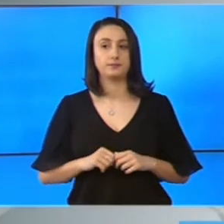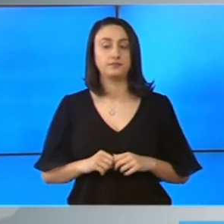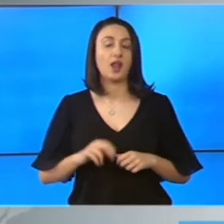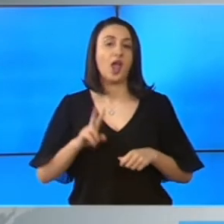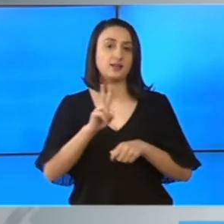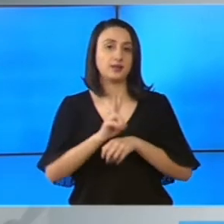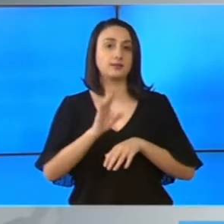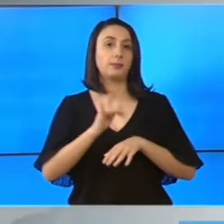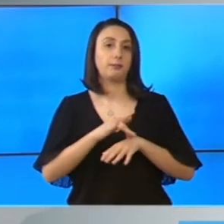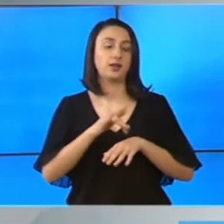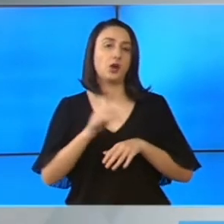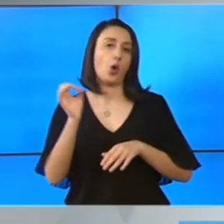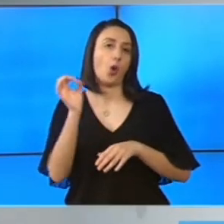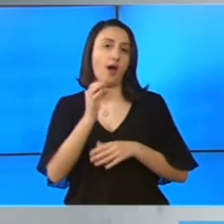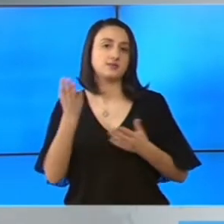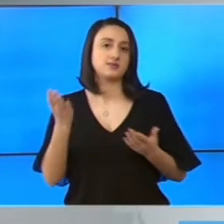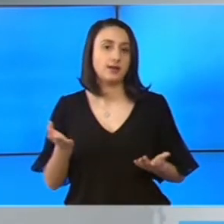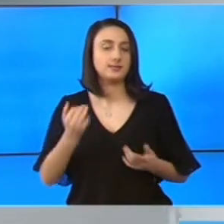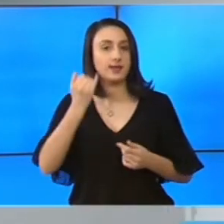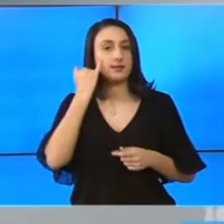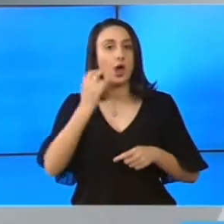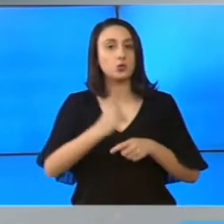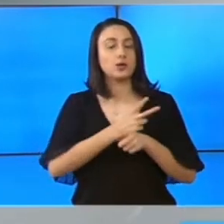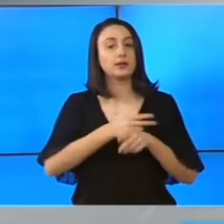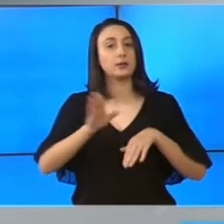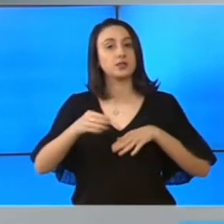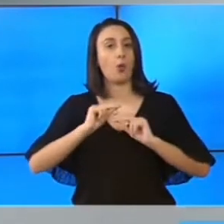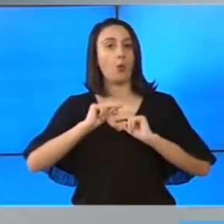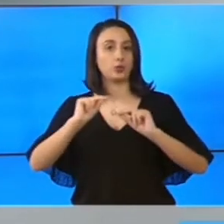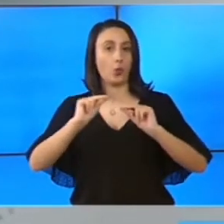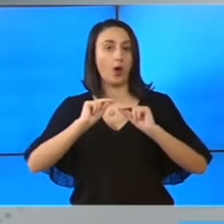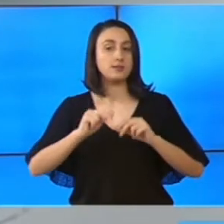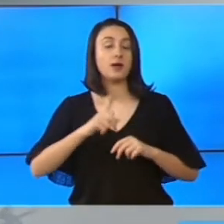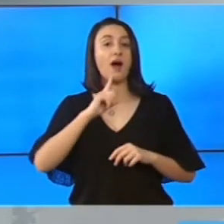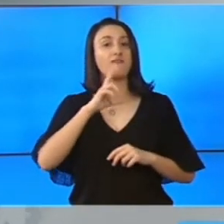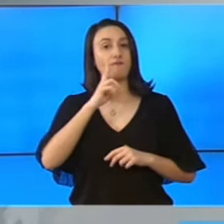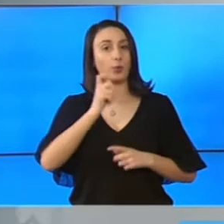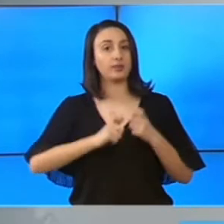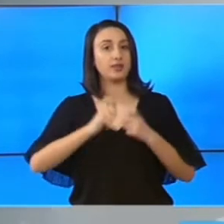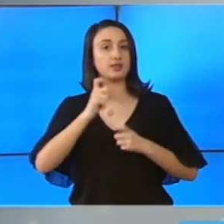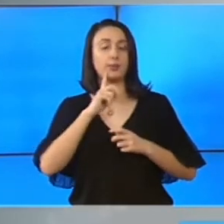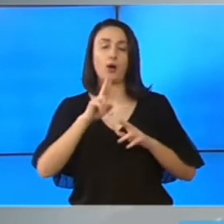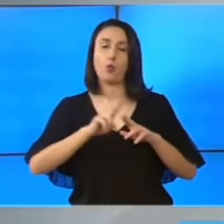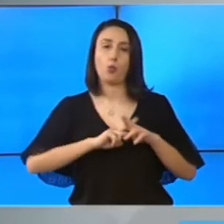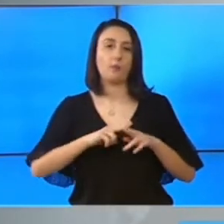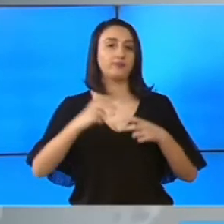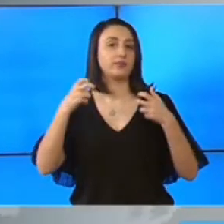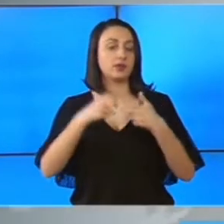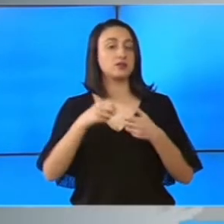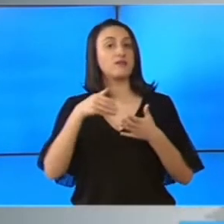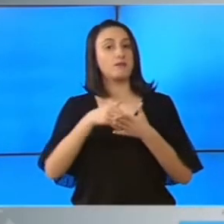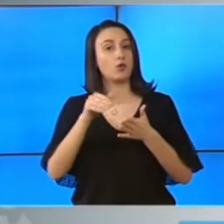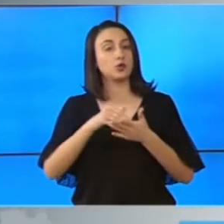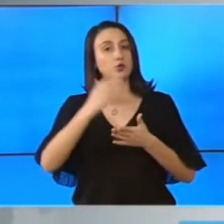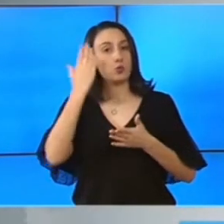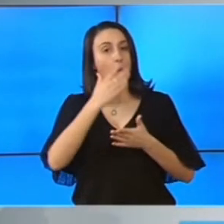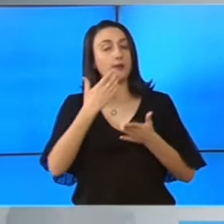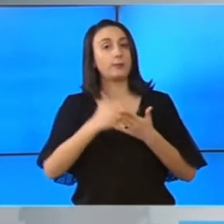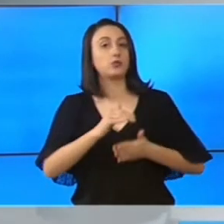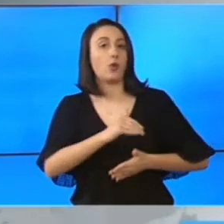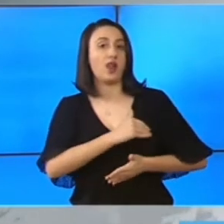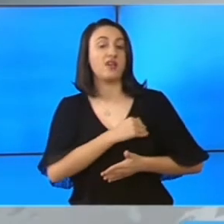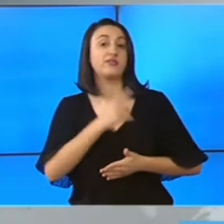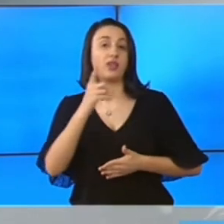asistenți medical de ocazie. Secretarul de stat din Ministerul Educației a vorbit și despre tipul de teste folosite în școli pentru elevi.